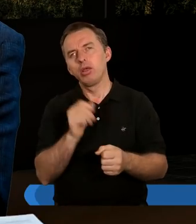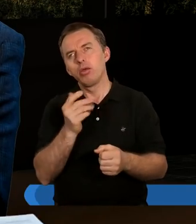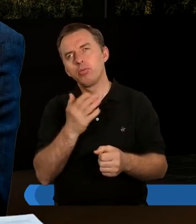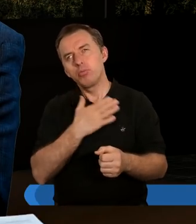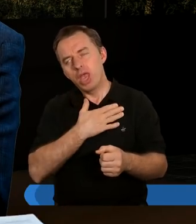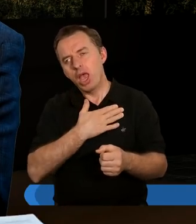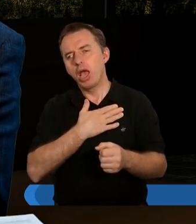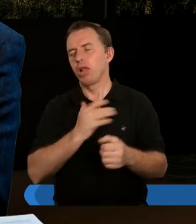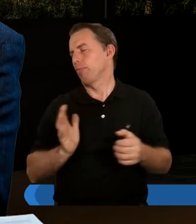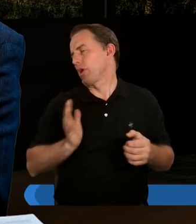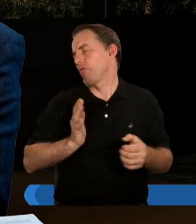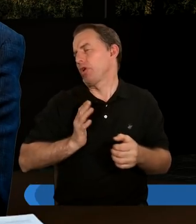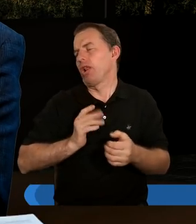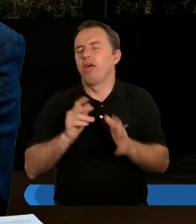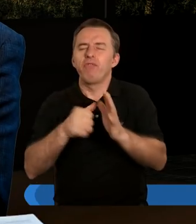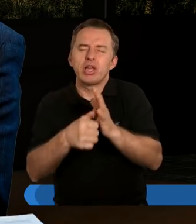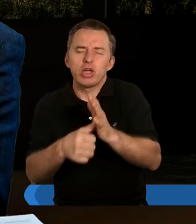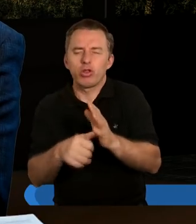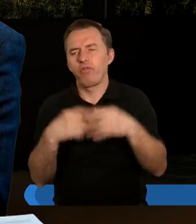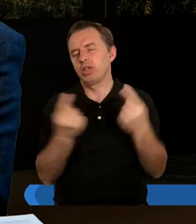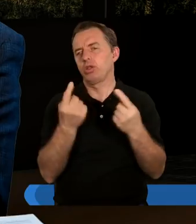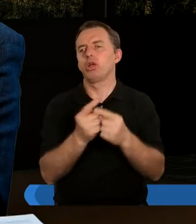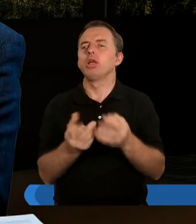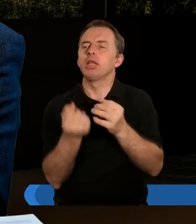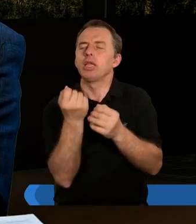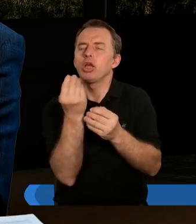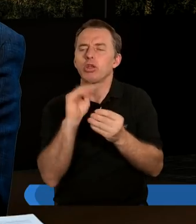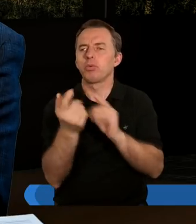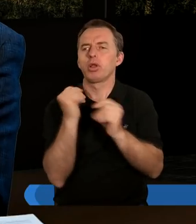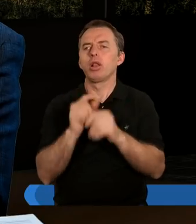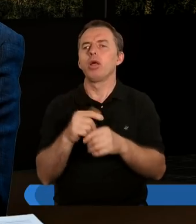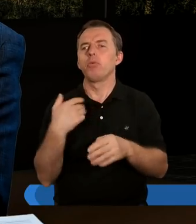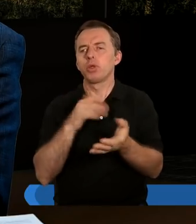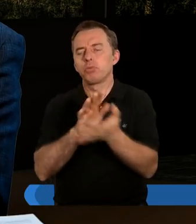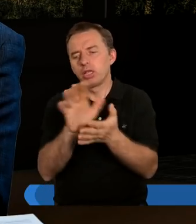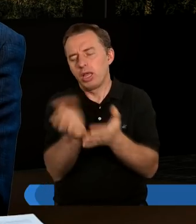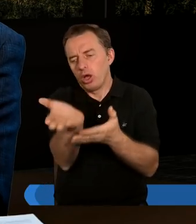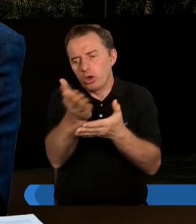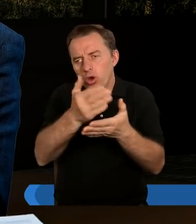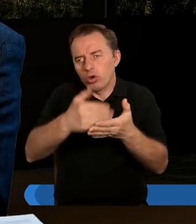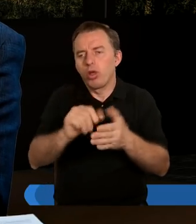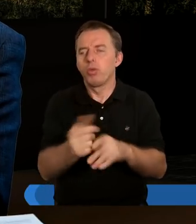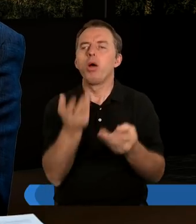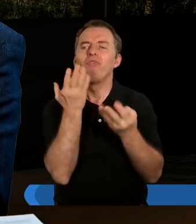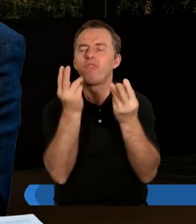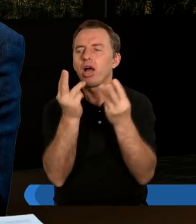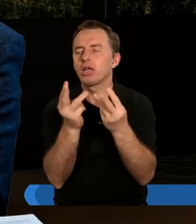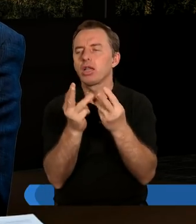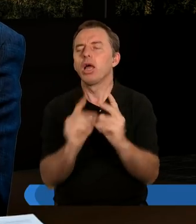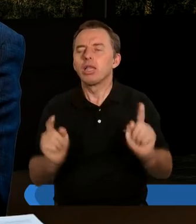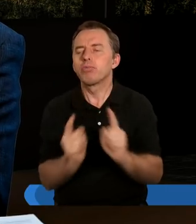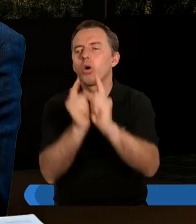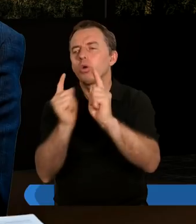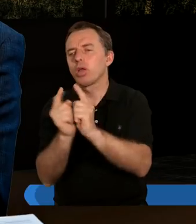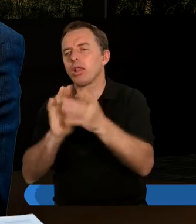dobrą sprawę widzimy przeżywali coś wyjątkowego jeszcze przed chwilą, bo XV rozdział Dzieł Apostolskich mówi o pewnym ważnym spotkaniu w